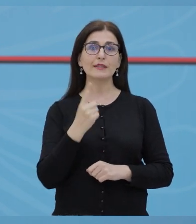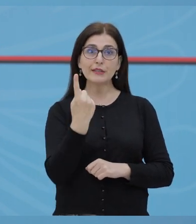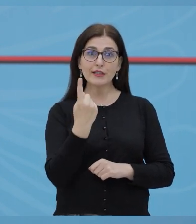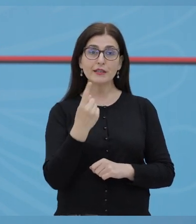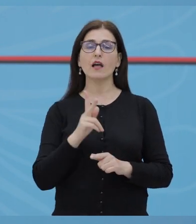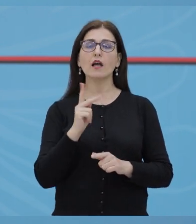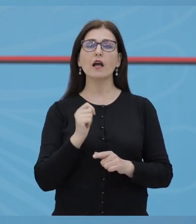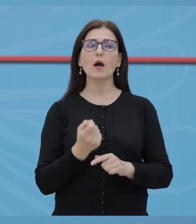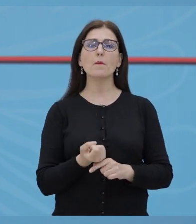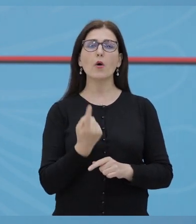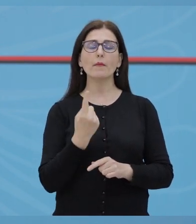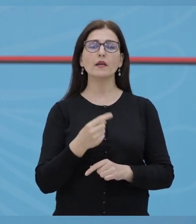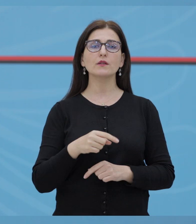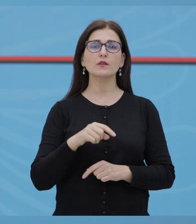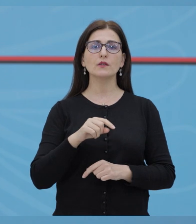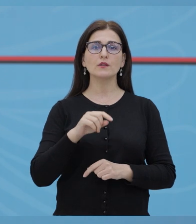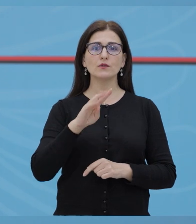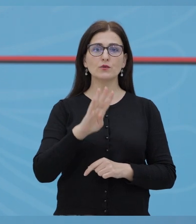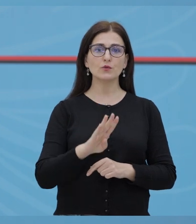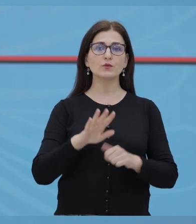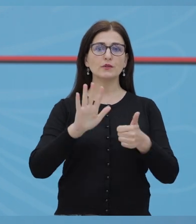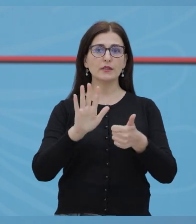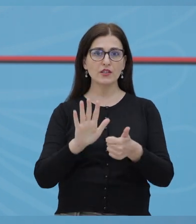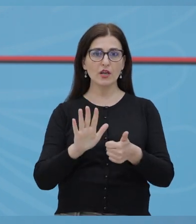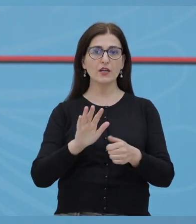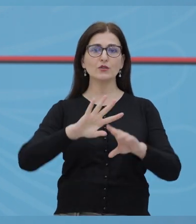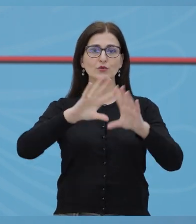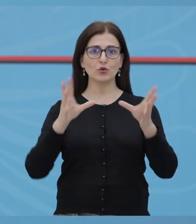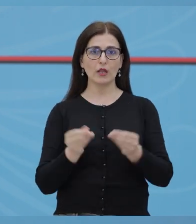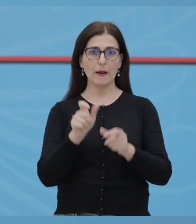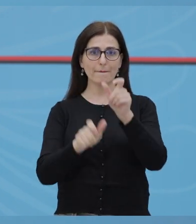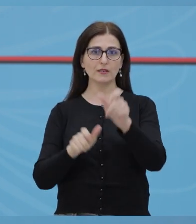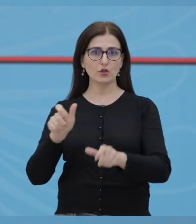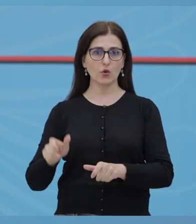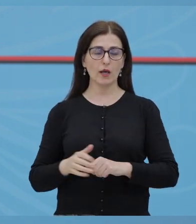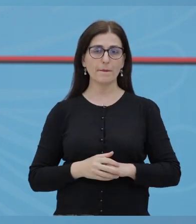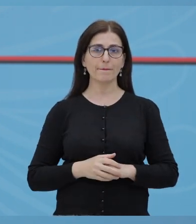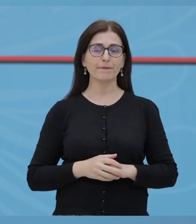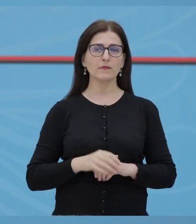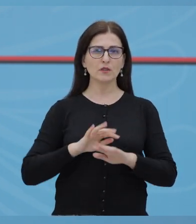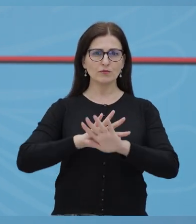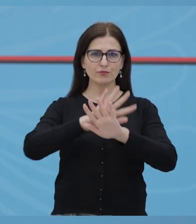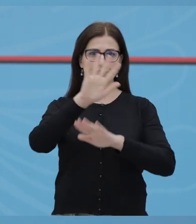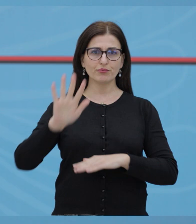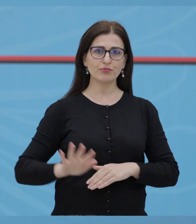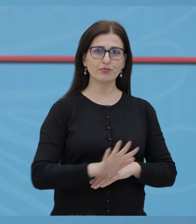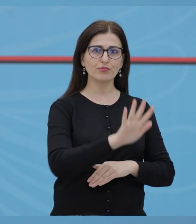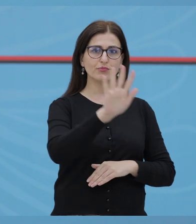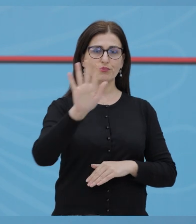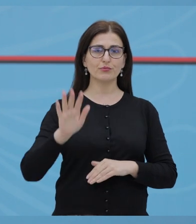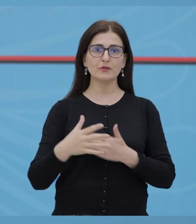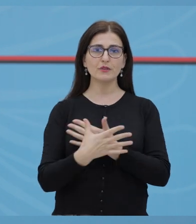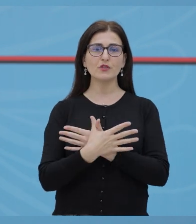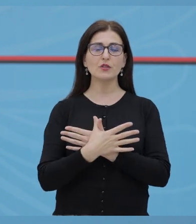intubuar. Në të dy spitalit COVID-1 dhe COVID-2, aktualisht marin shërbim 26 pacientë në total.